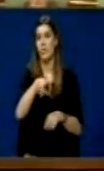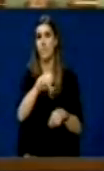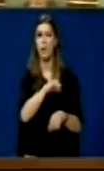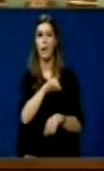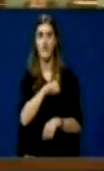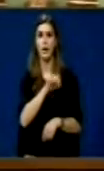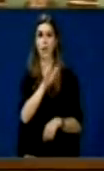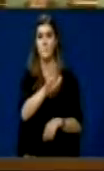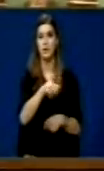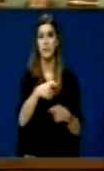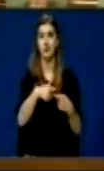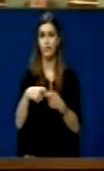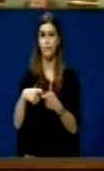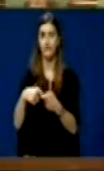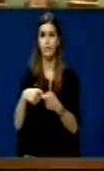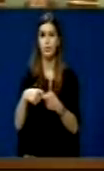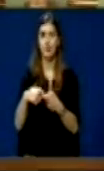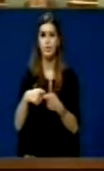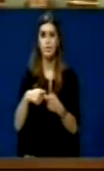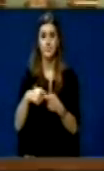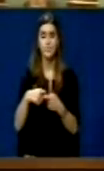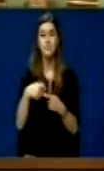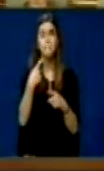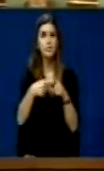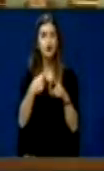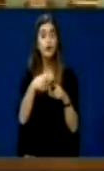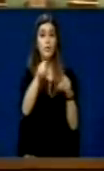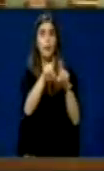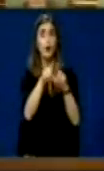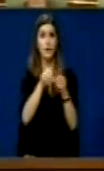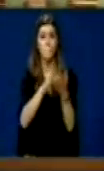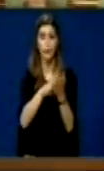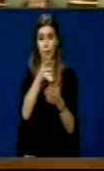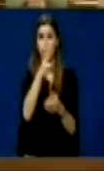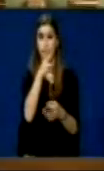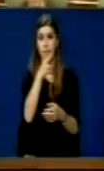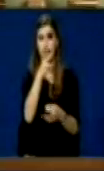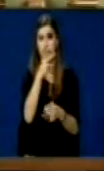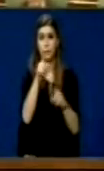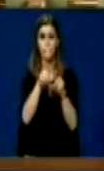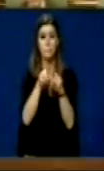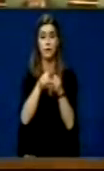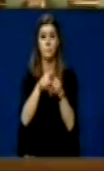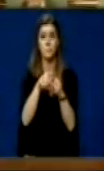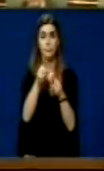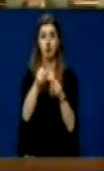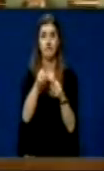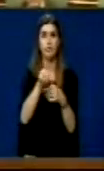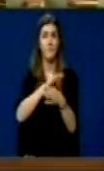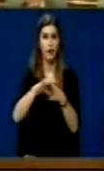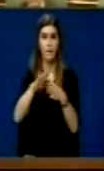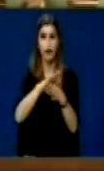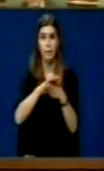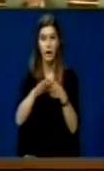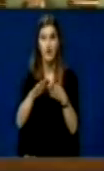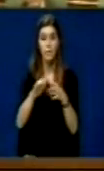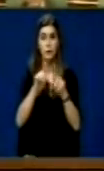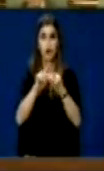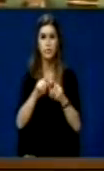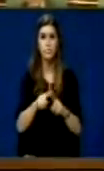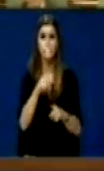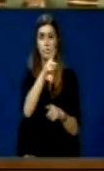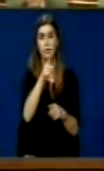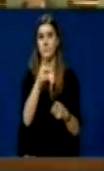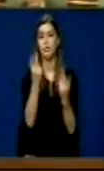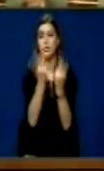që në këtë amnistijin, këtë rast, amnistijat, kështë amnistijat dhe mashtrimi, normalisht që do të